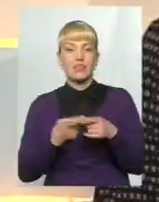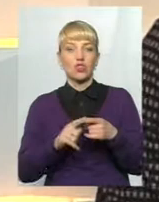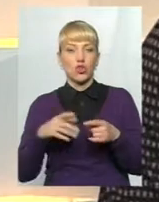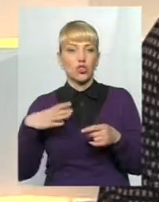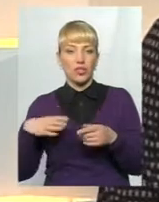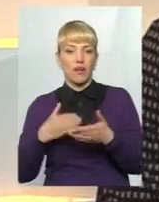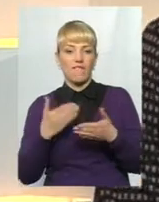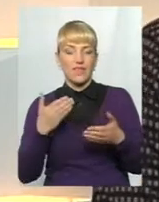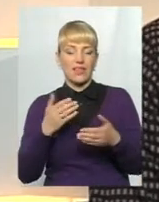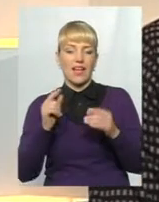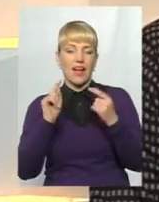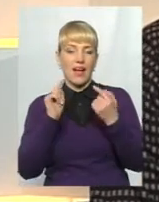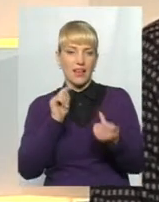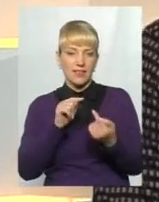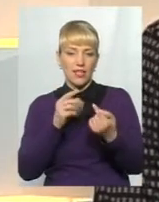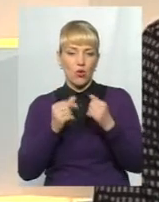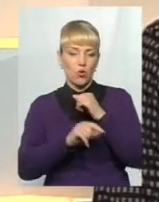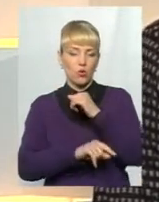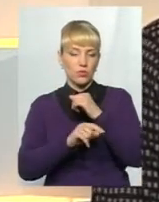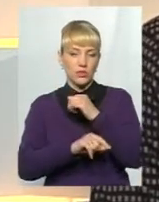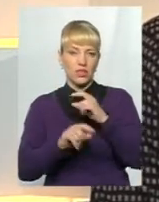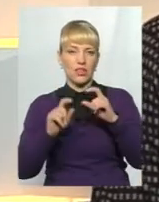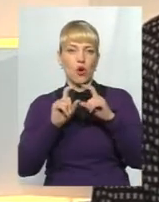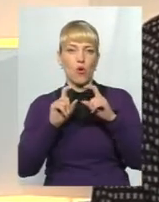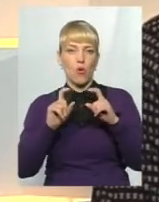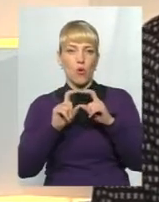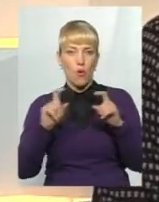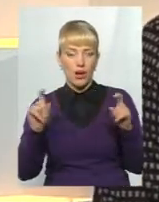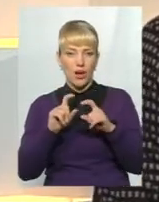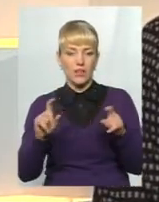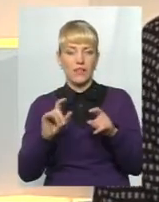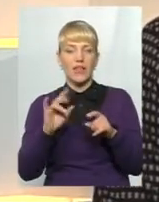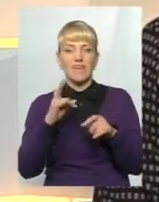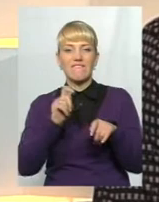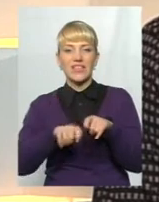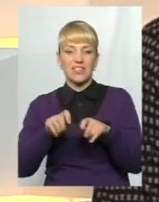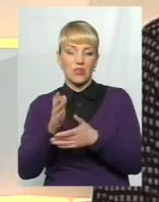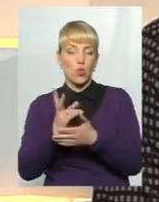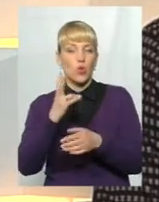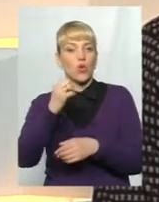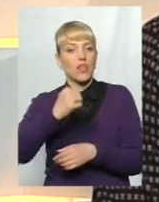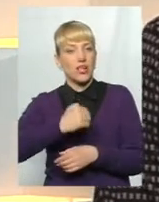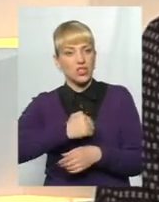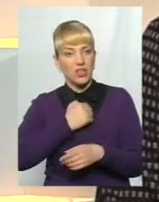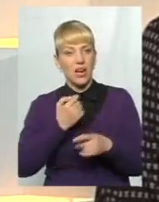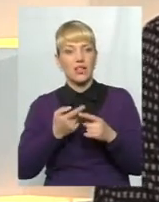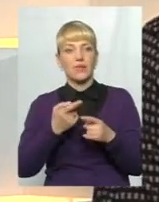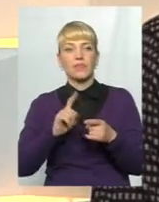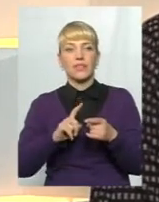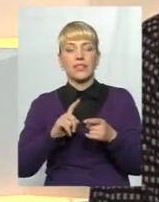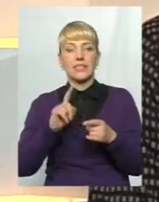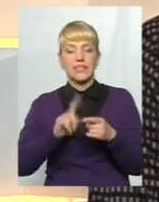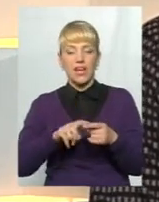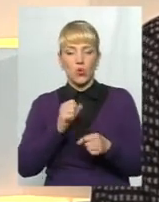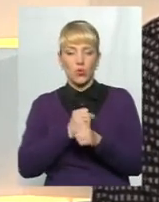антикорупційних органів та від державної фіскальної служби. Але, на превеликий жаль, сьогодні цією роботою на моє приховання займаються